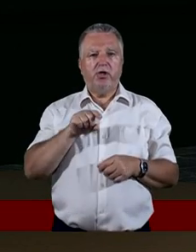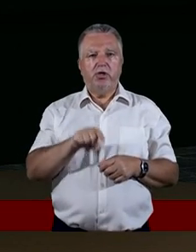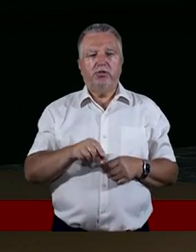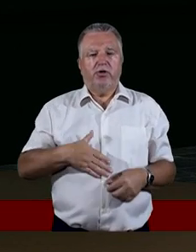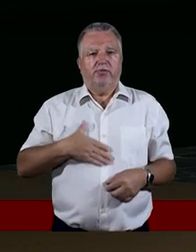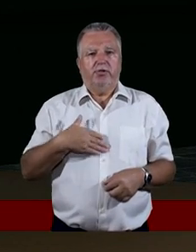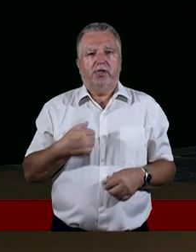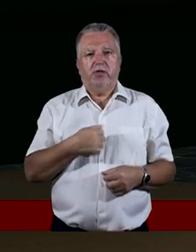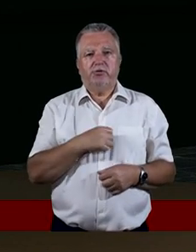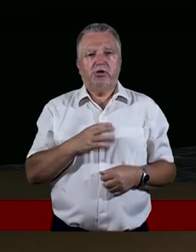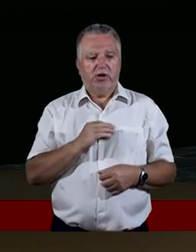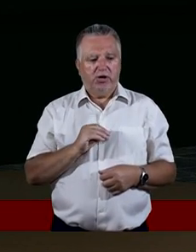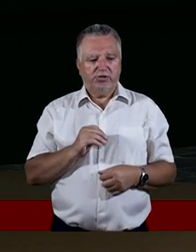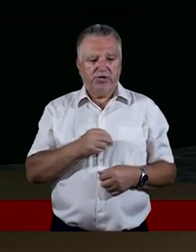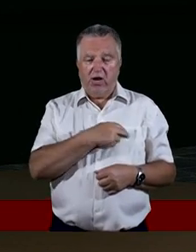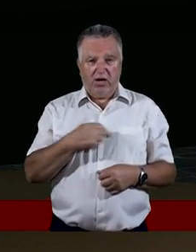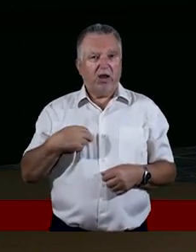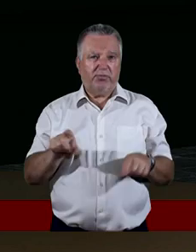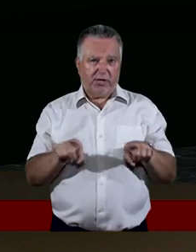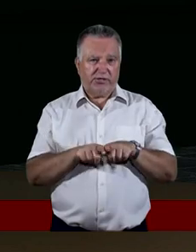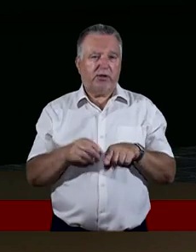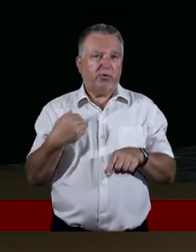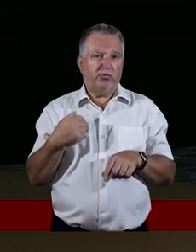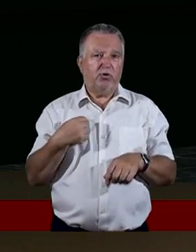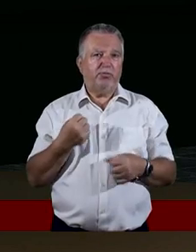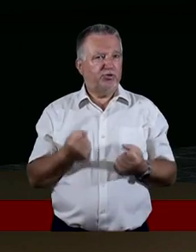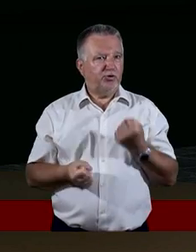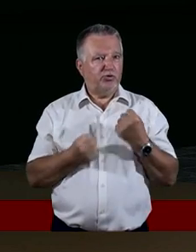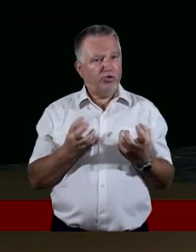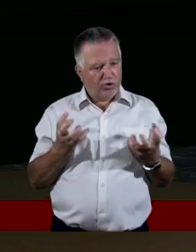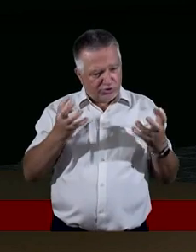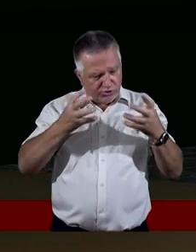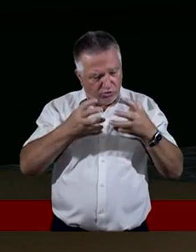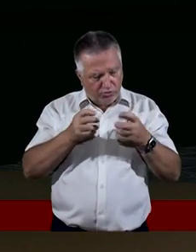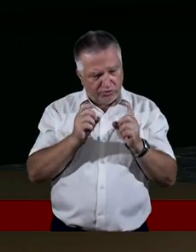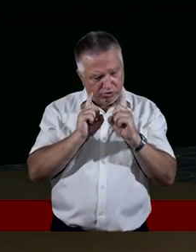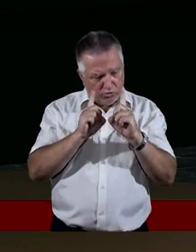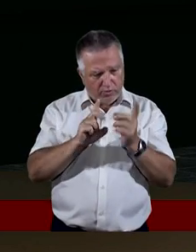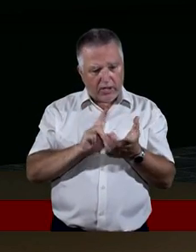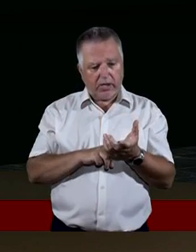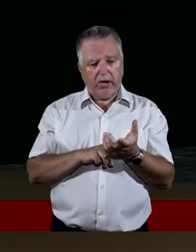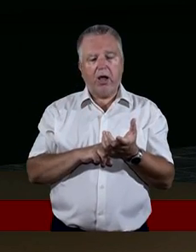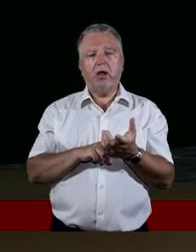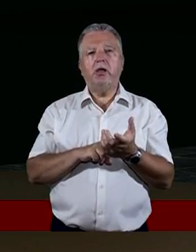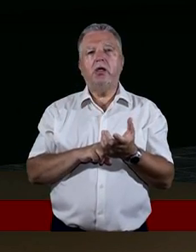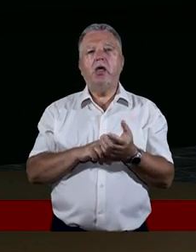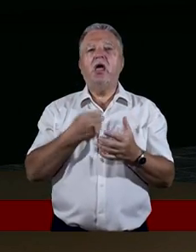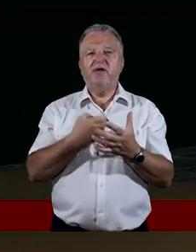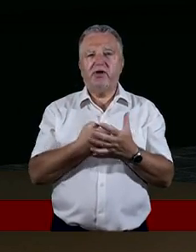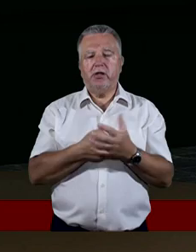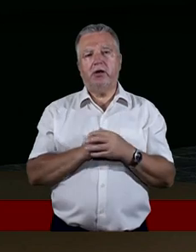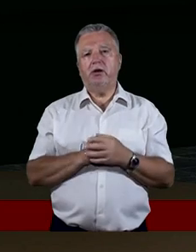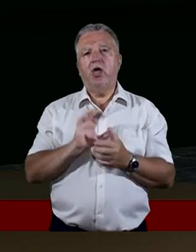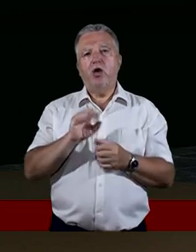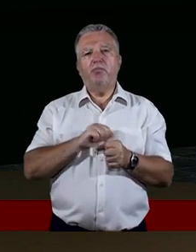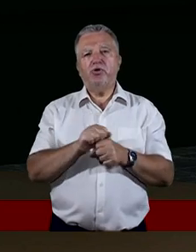no to wydaje mi się, że nam samym również byłoby ciężko skupić swoją uwagę na Ewangelii.